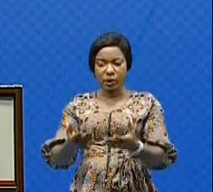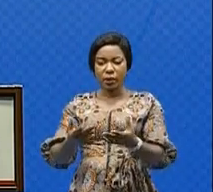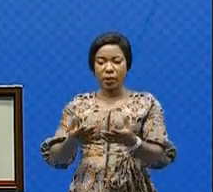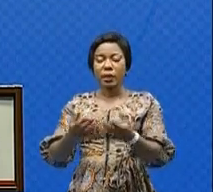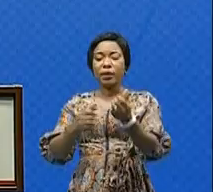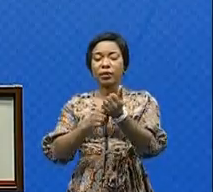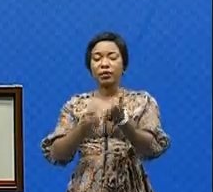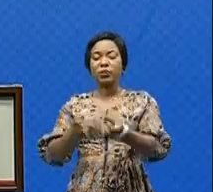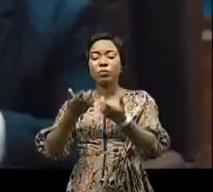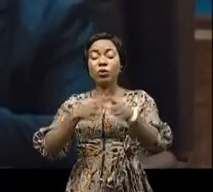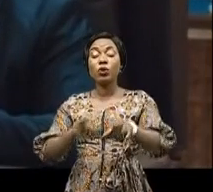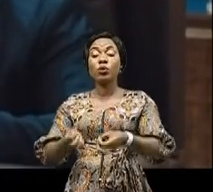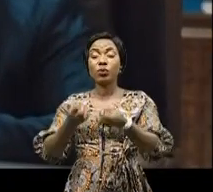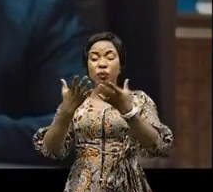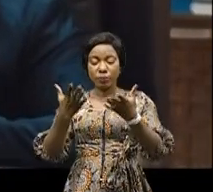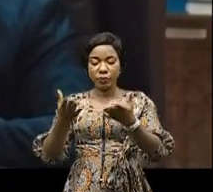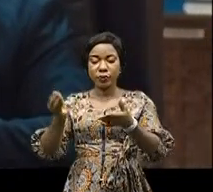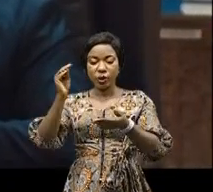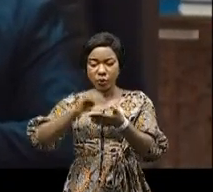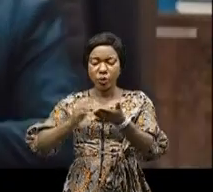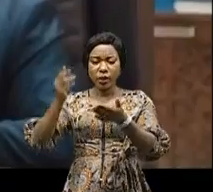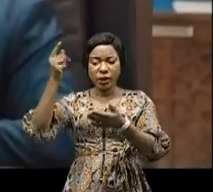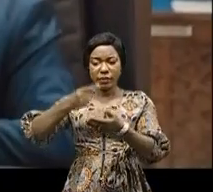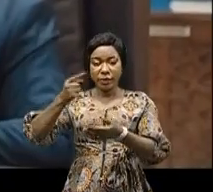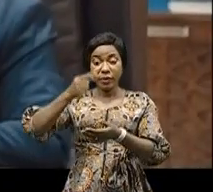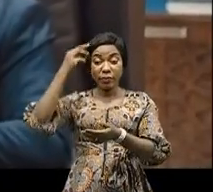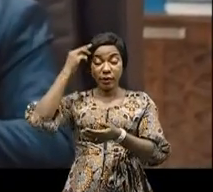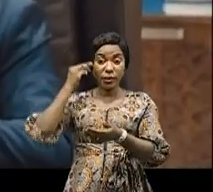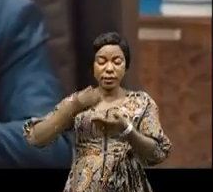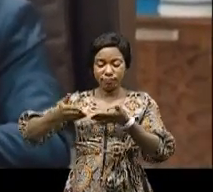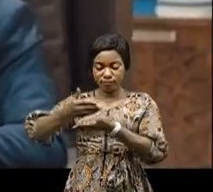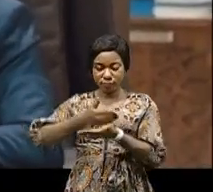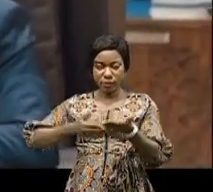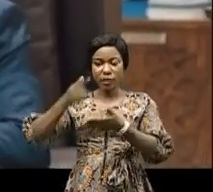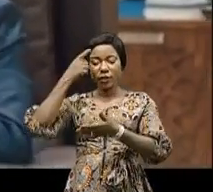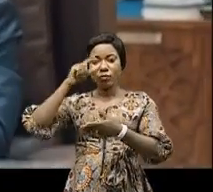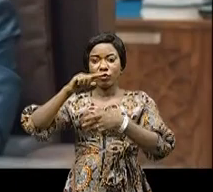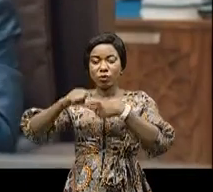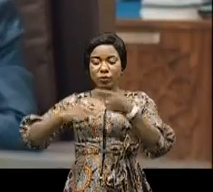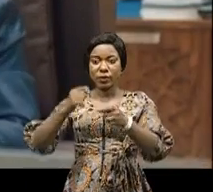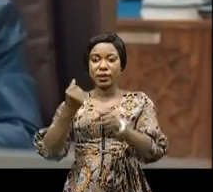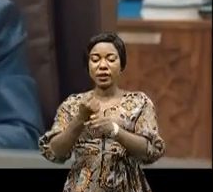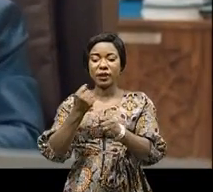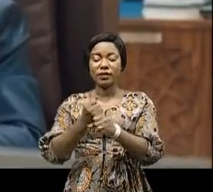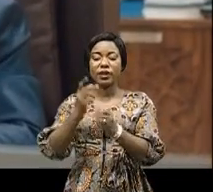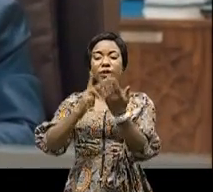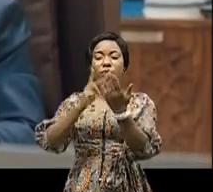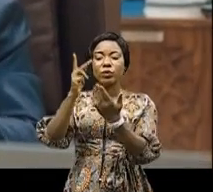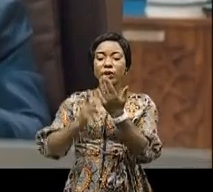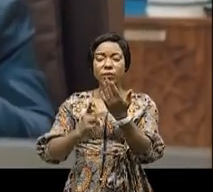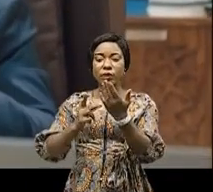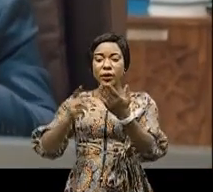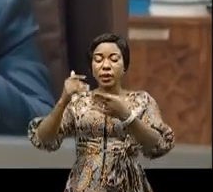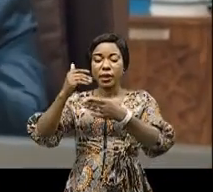Le premier ministre est aussi revenu sur les déroulements de lancements de travaux du programme de